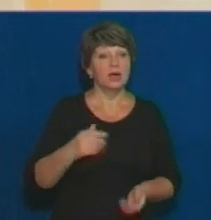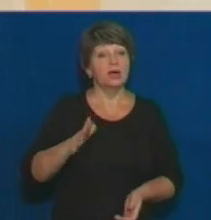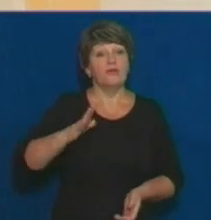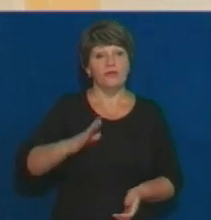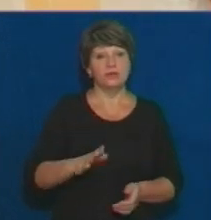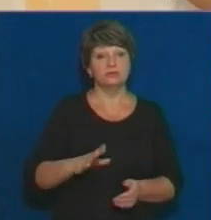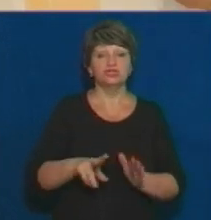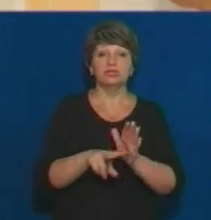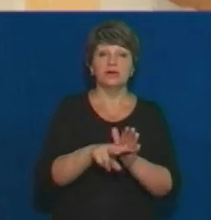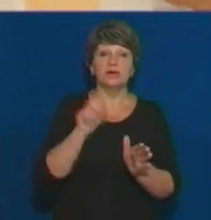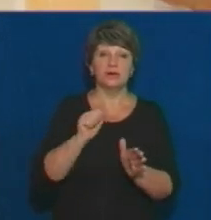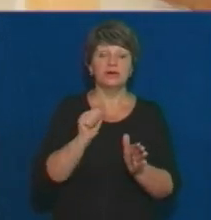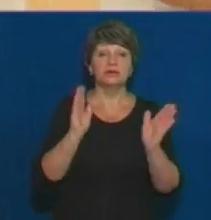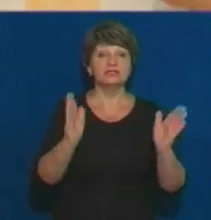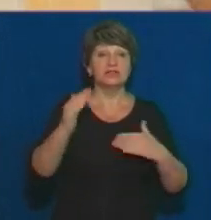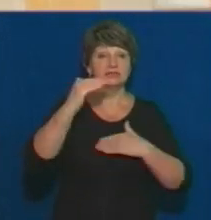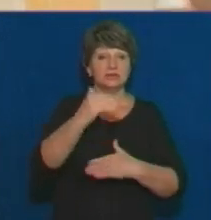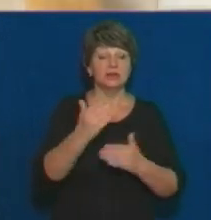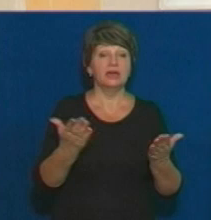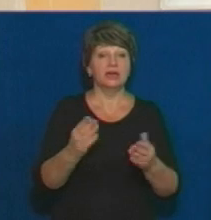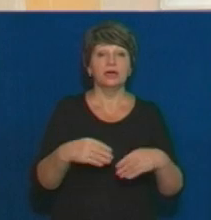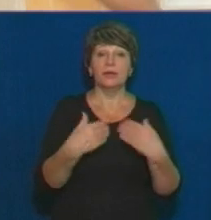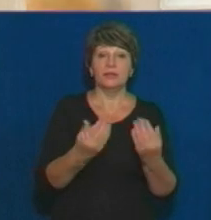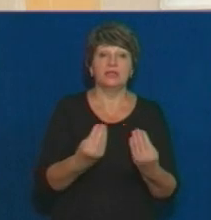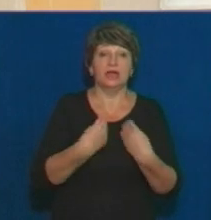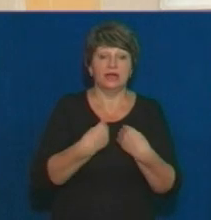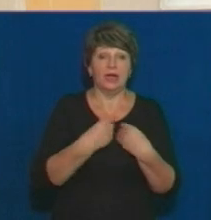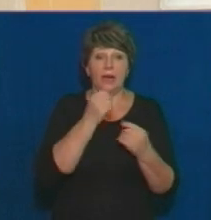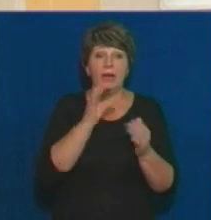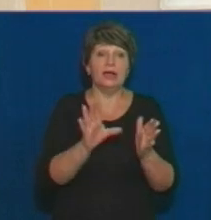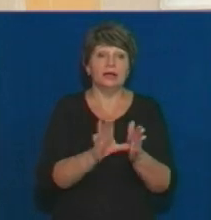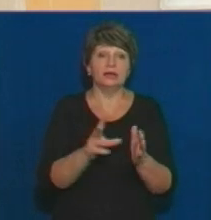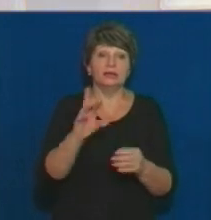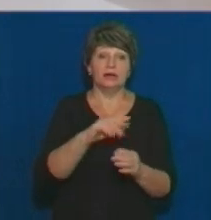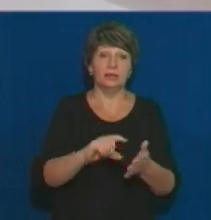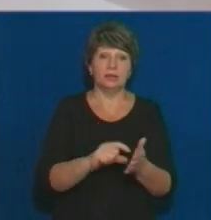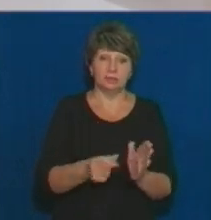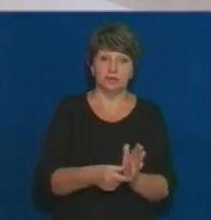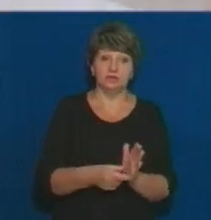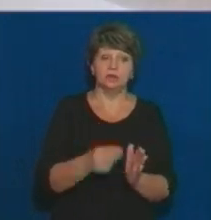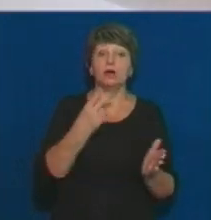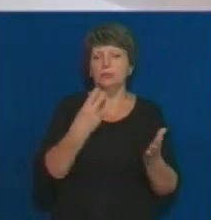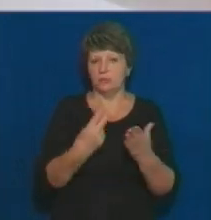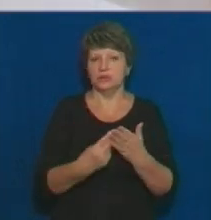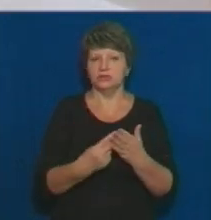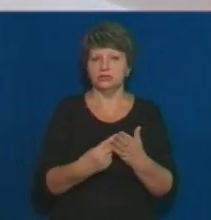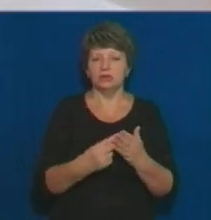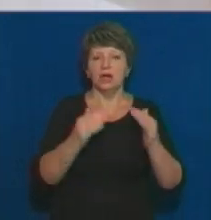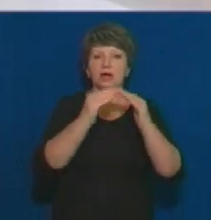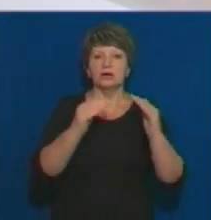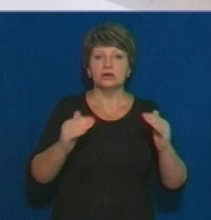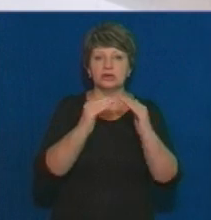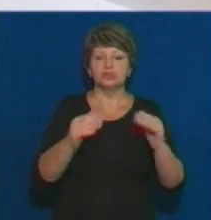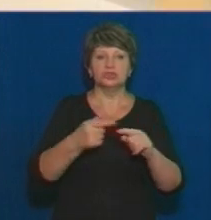відключити трансформатор, який дає електрику для цього приміщення. Ви бачите, дах протікає, це